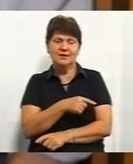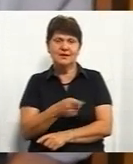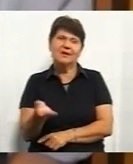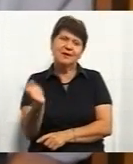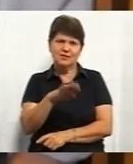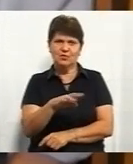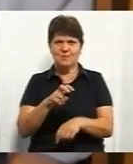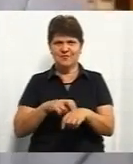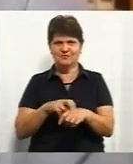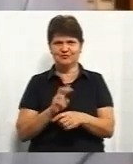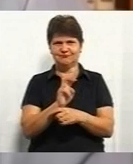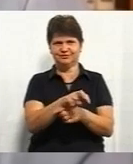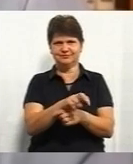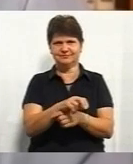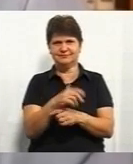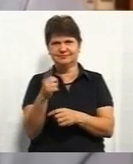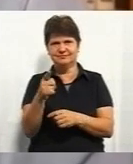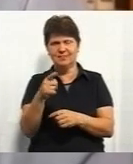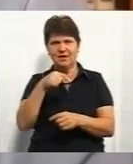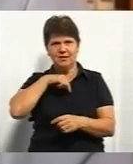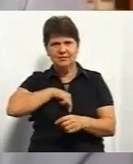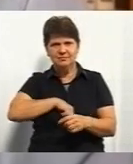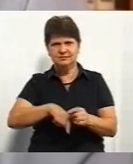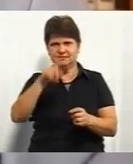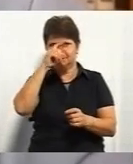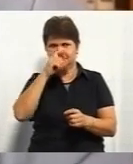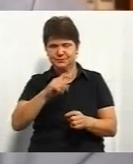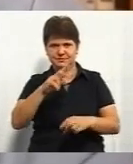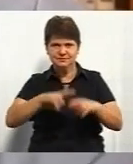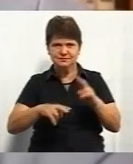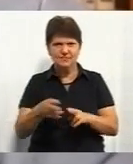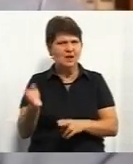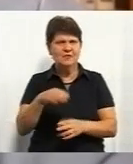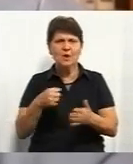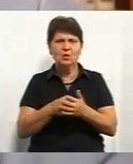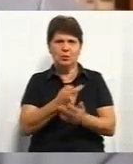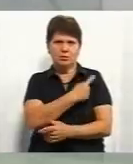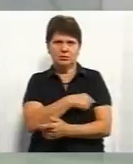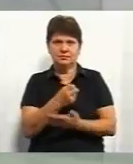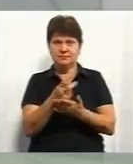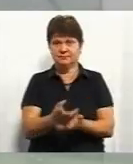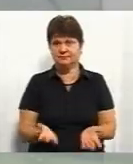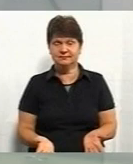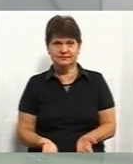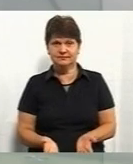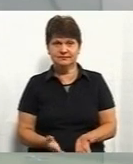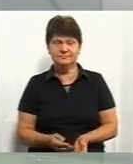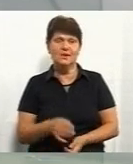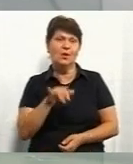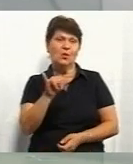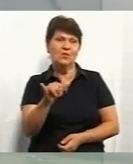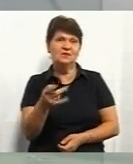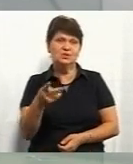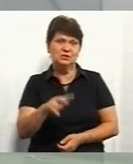давай сходим к врачу, у тебе ухудшается состояние, давай не будем доводить это до госпиталя. 30 секунд у